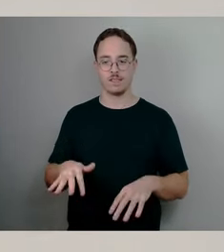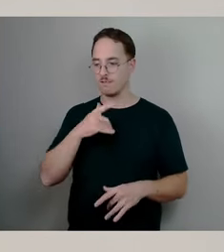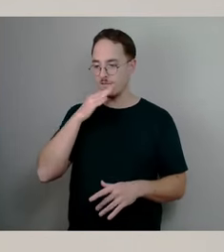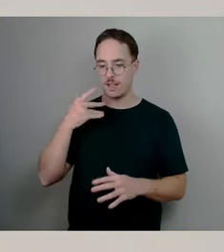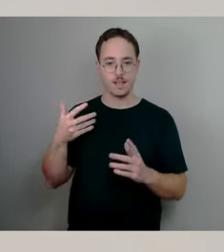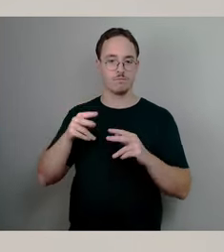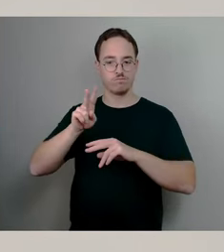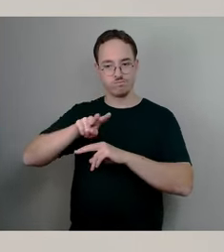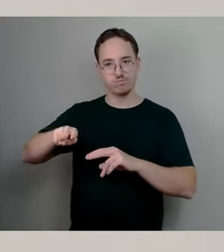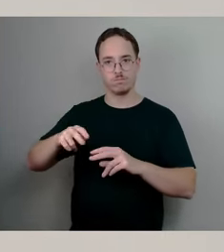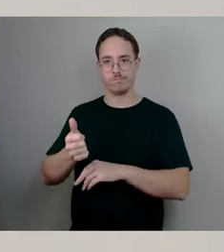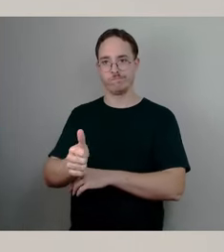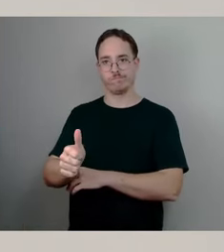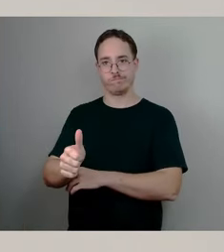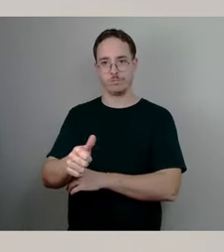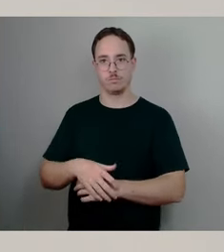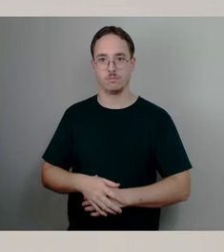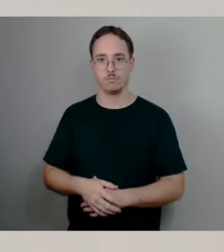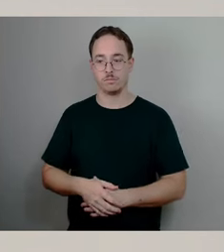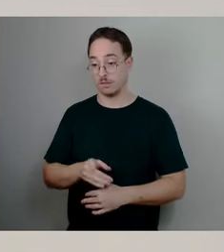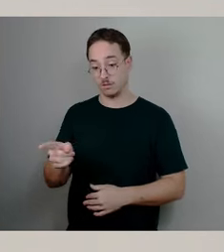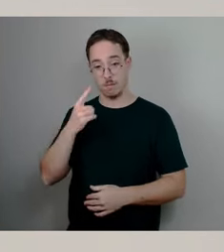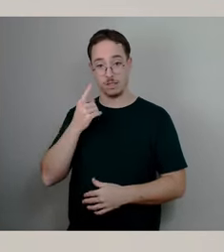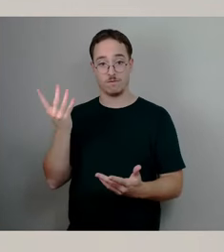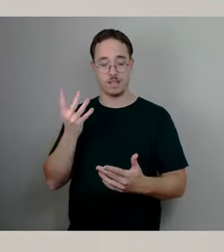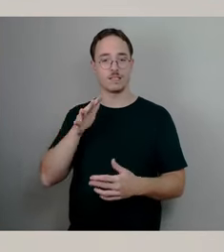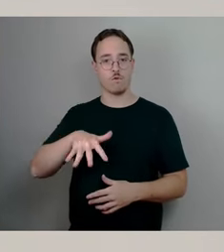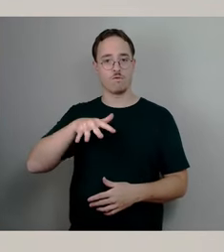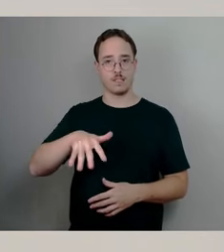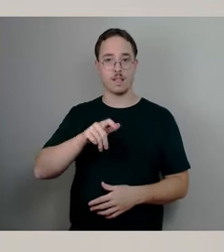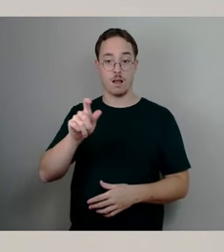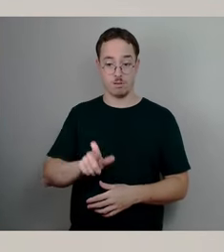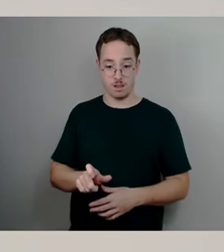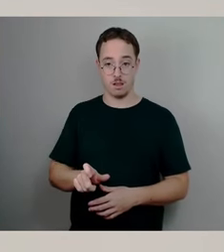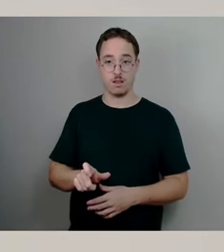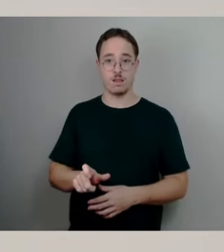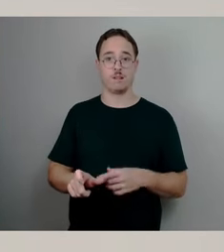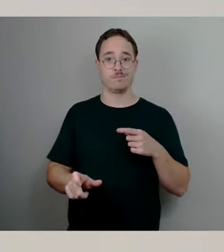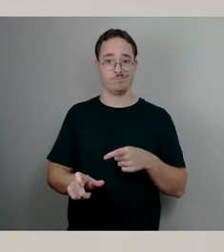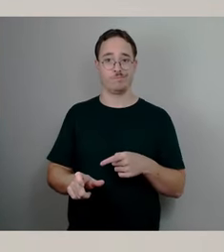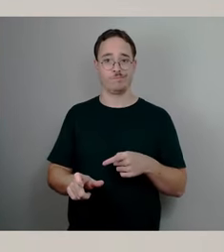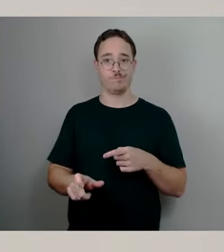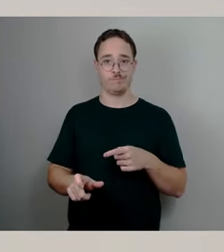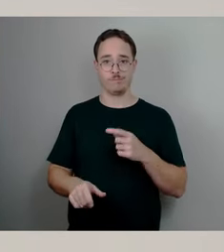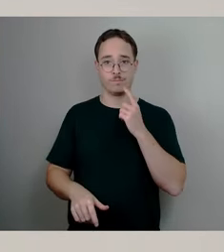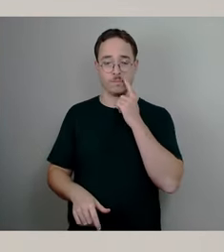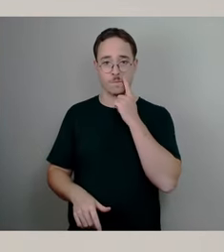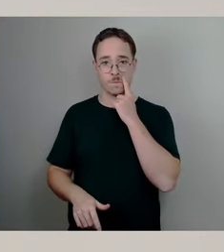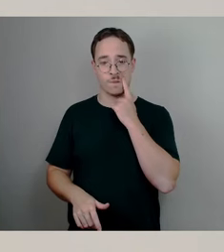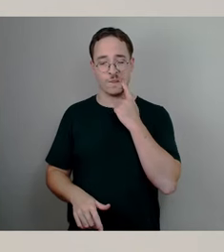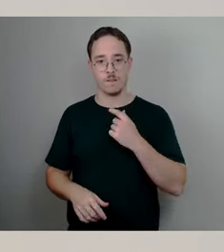Das Gutachten, was Sie ansprechen vom 15.04. war das Gutachten in Vorbereitung der Instandsetzungsmaßnahmen der